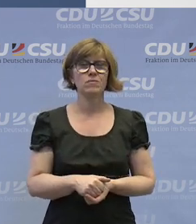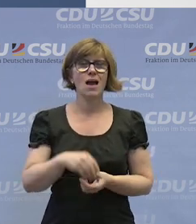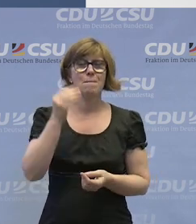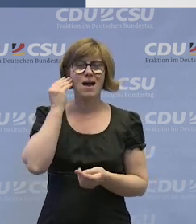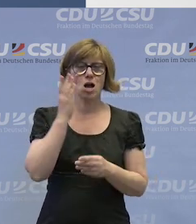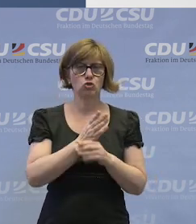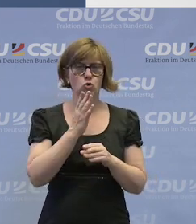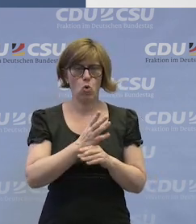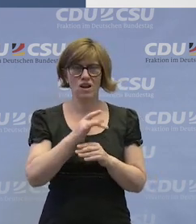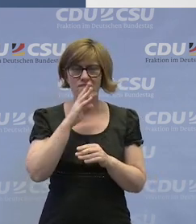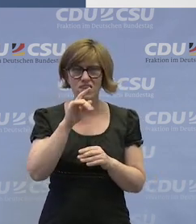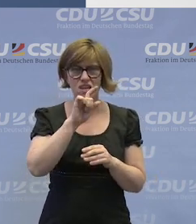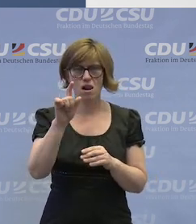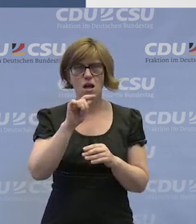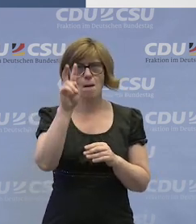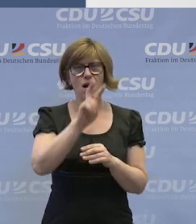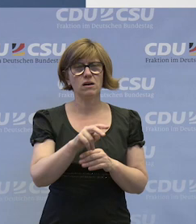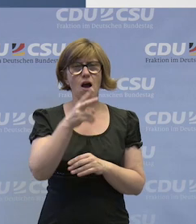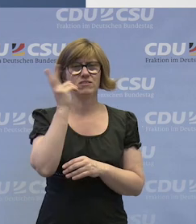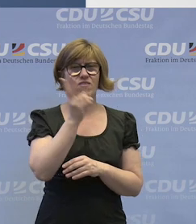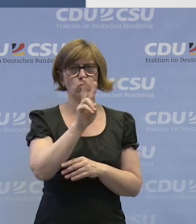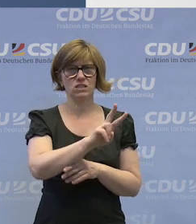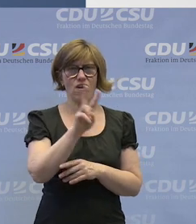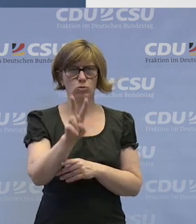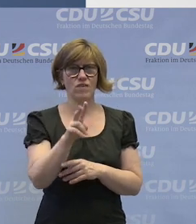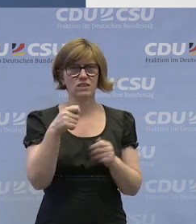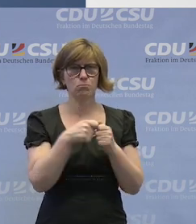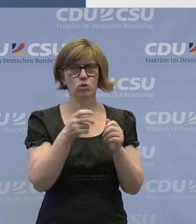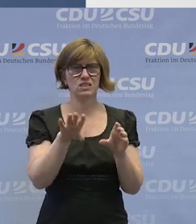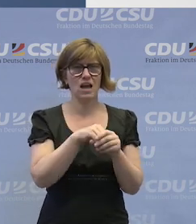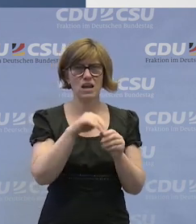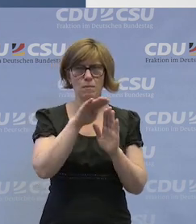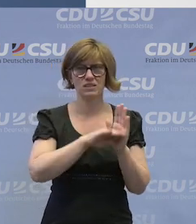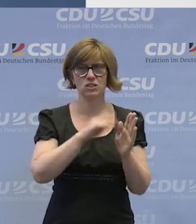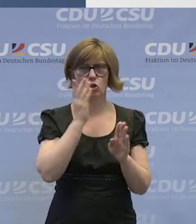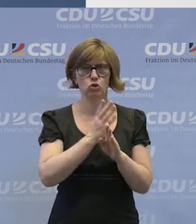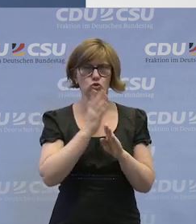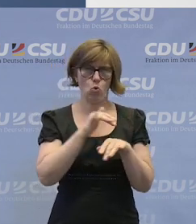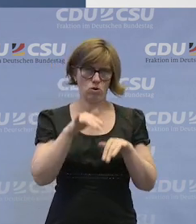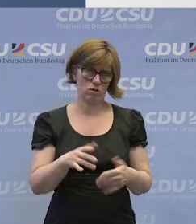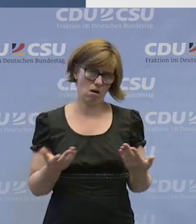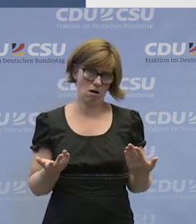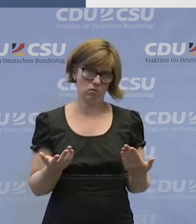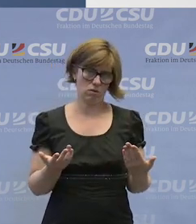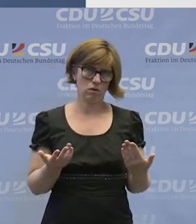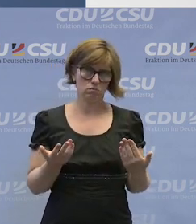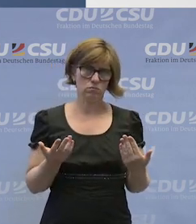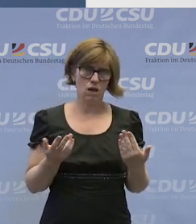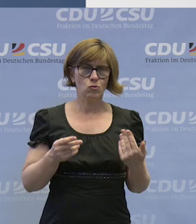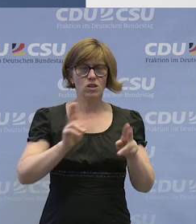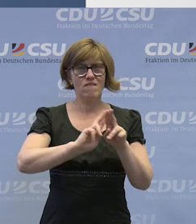merken, dass ganz vieles, was im § 222 im Bundesteilhabegesetz geregelt ist, hier schon vorkommt. Also die